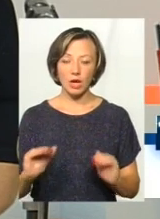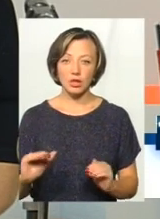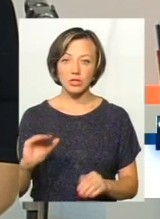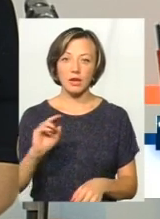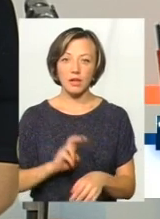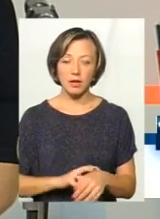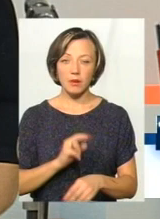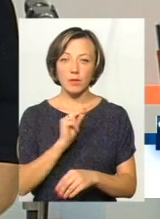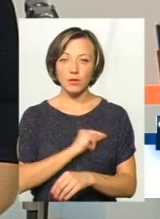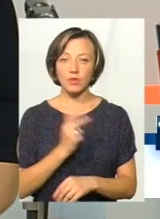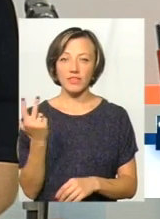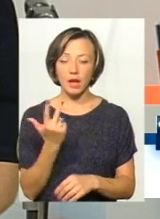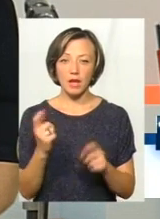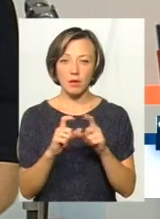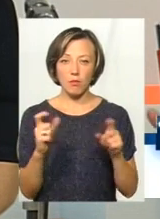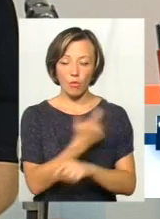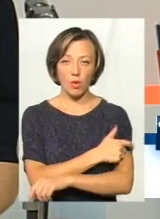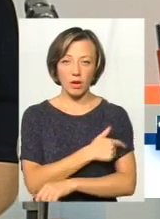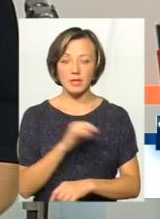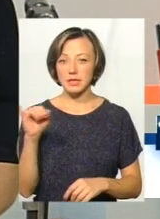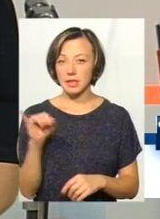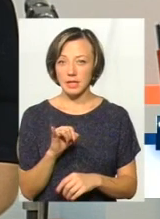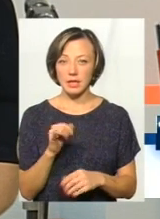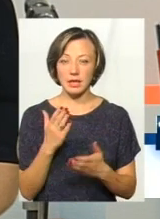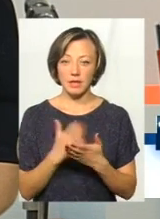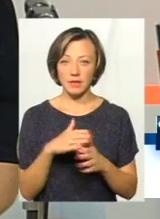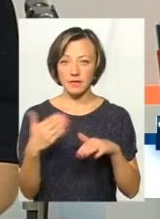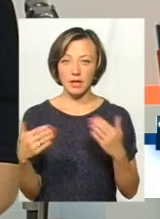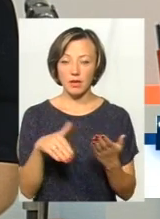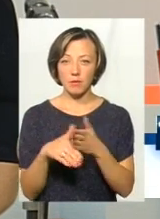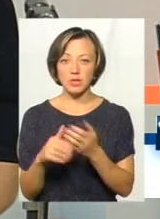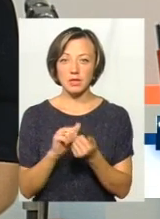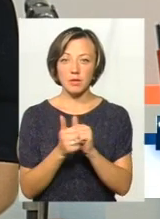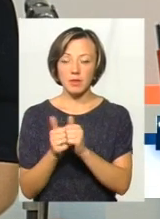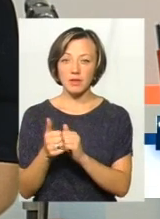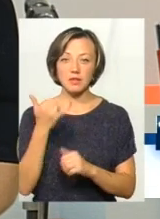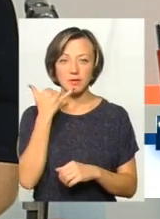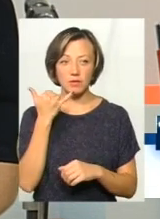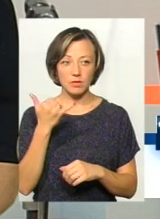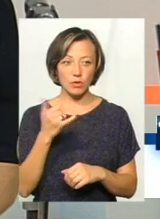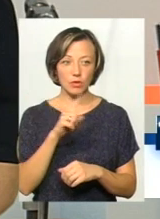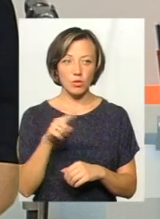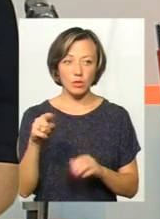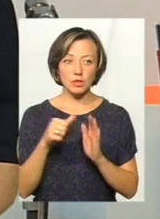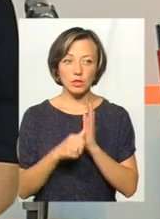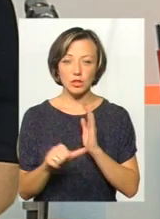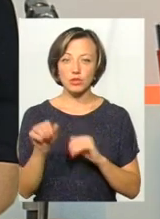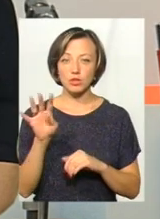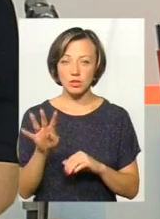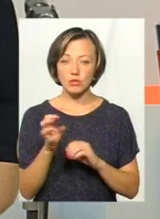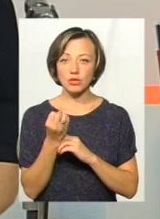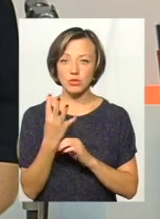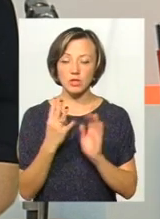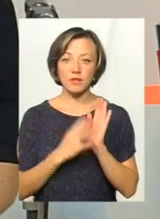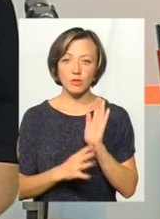в третій поліклініці. І якась є взаємозаміна. Ви можете затеонувати за телефоном 64 14